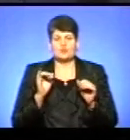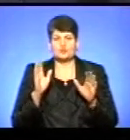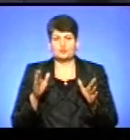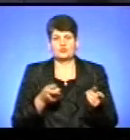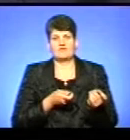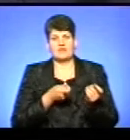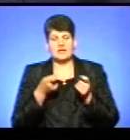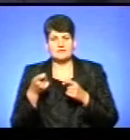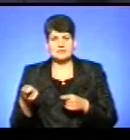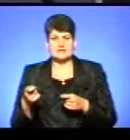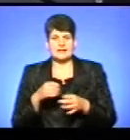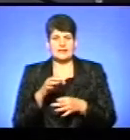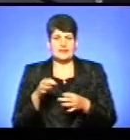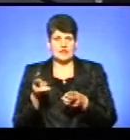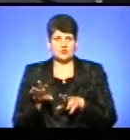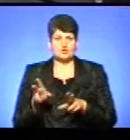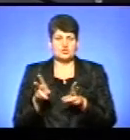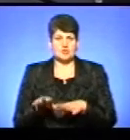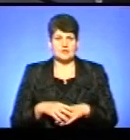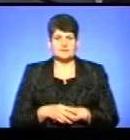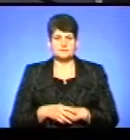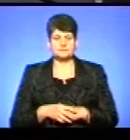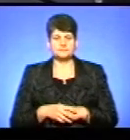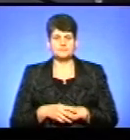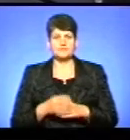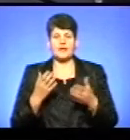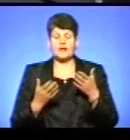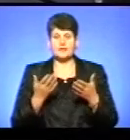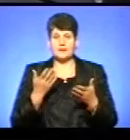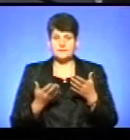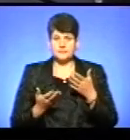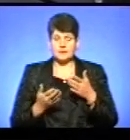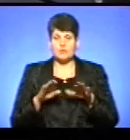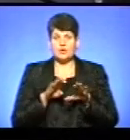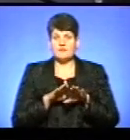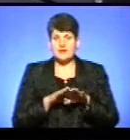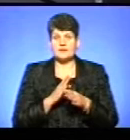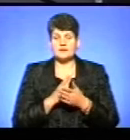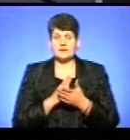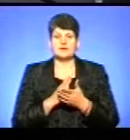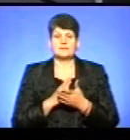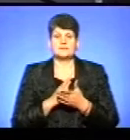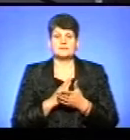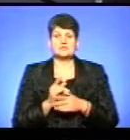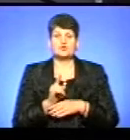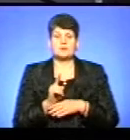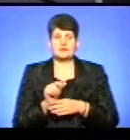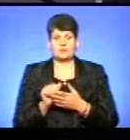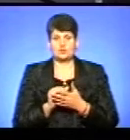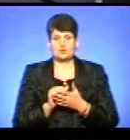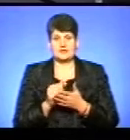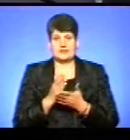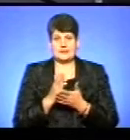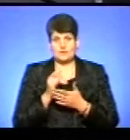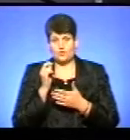вивезення, яка залишається. Але порівняння відбувається з нормативними документами, які